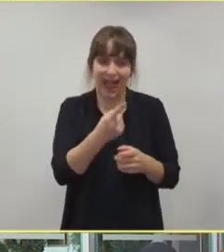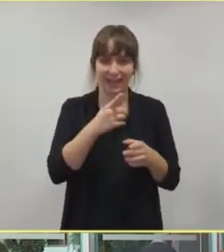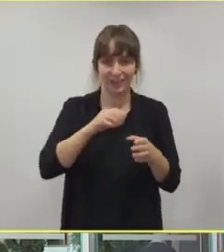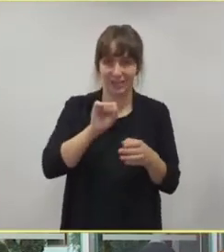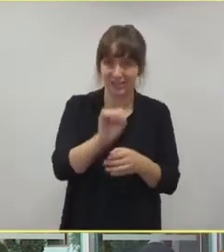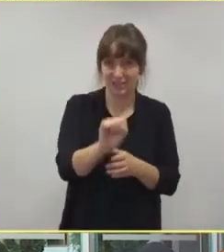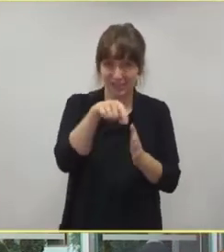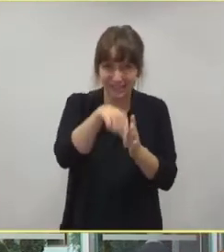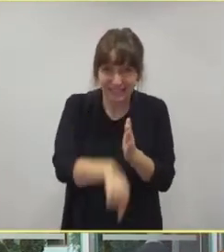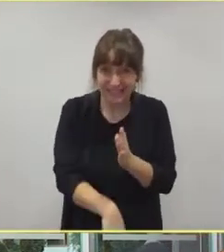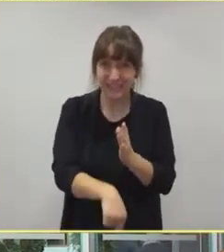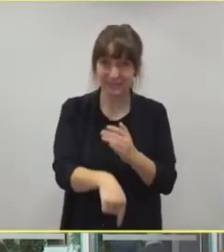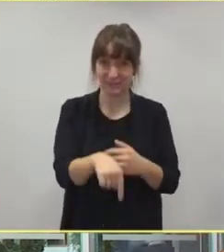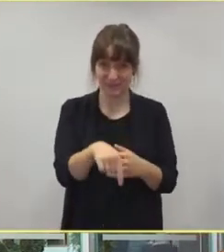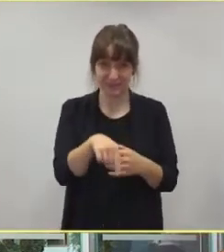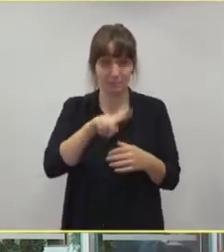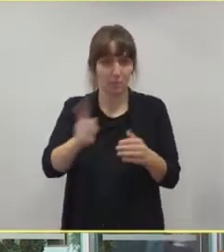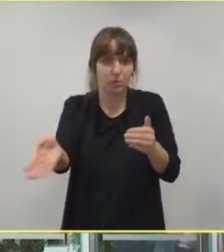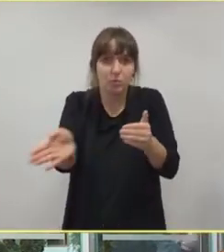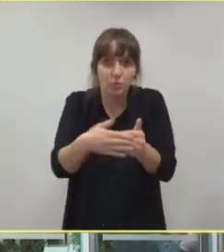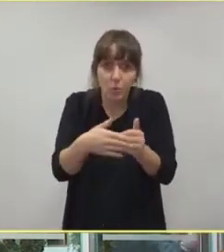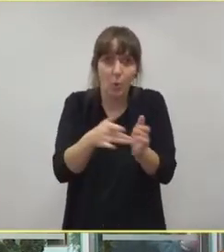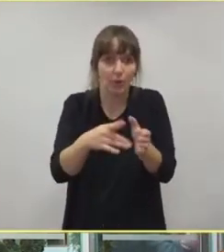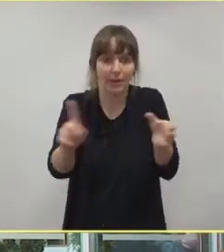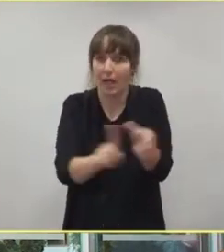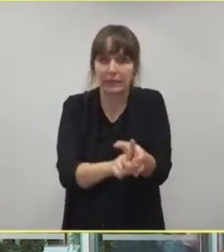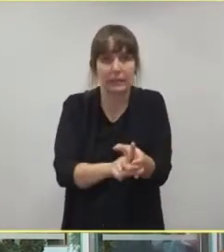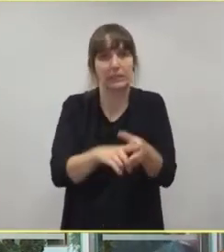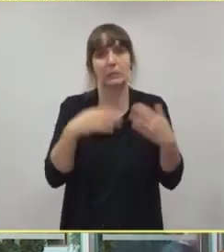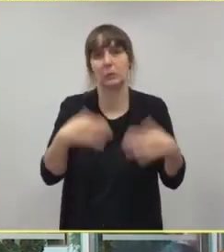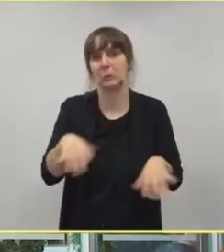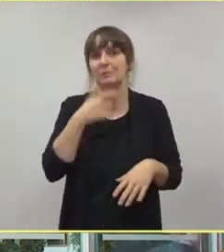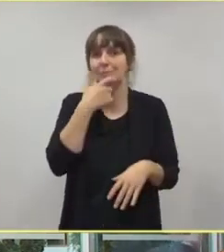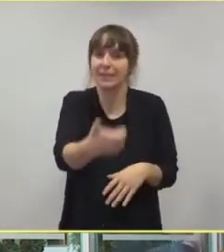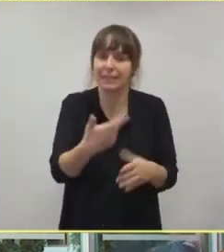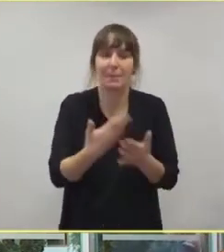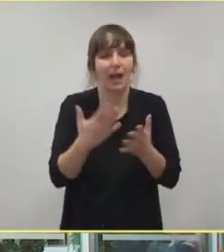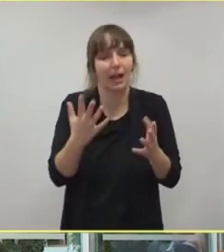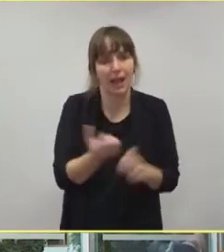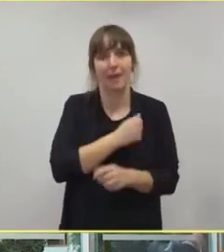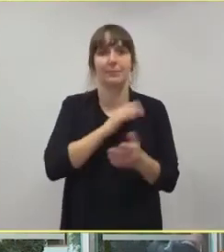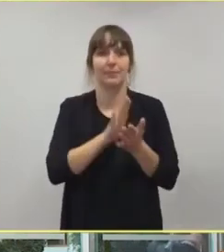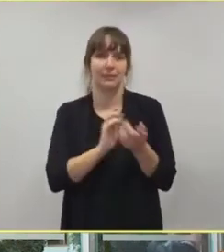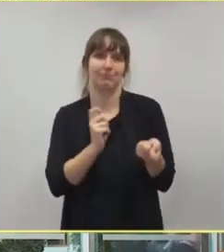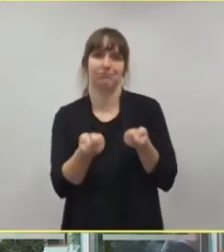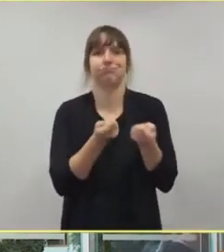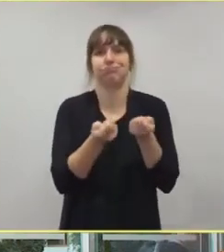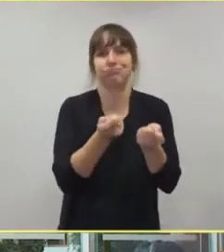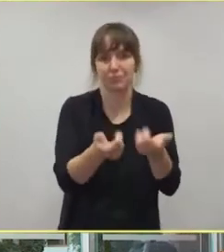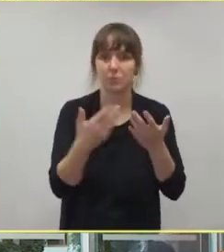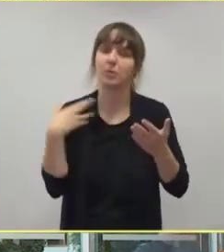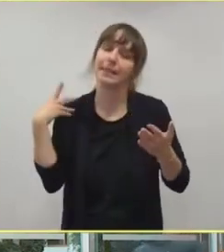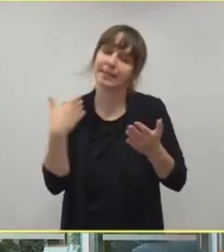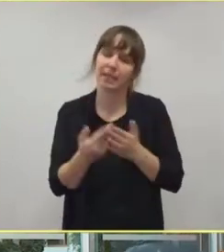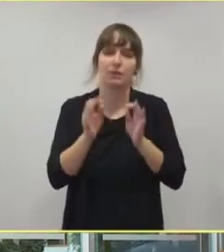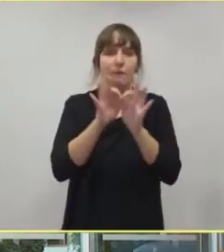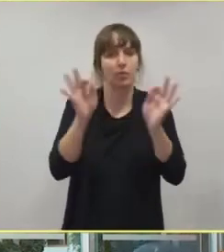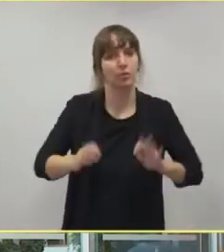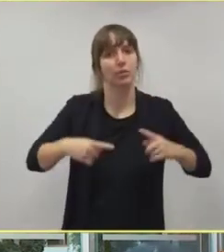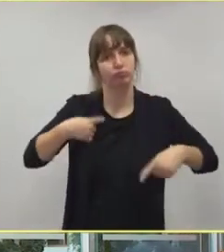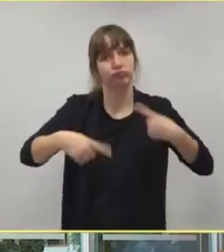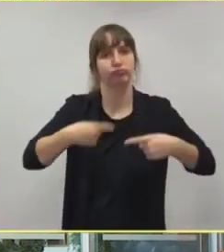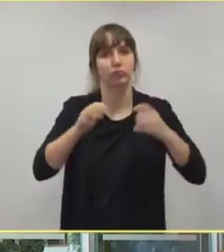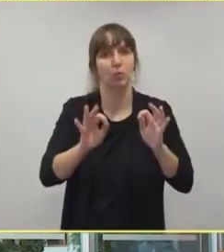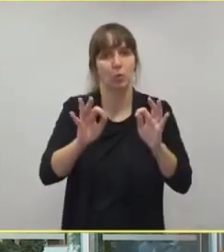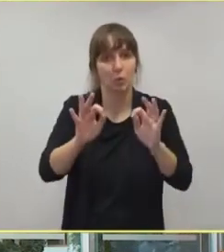Intensivstation gab. Und mit diesem Konzept kann man fahren. Das funktioniert doch gut. Herr Sutop nickt schon, Gott sei Dank. Ja, das funktioniert gut. Im Übrigen